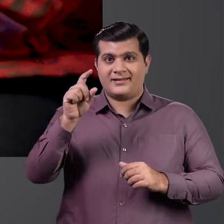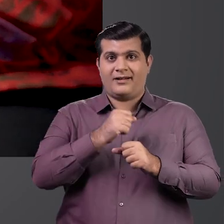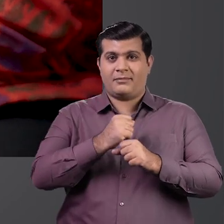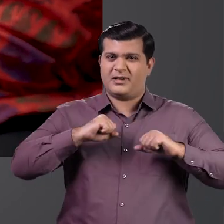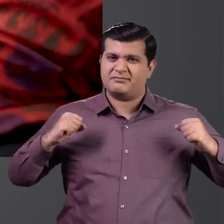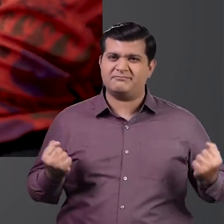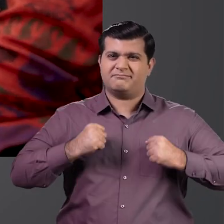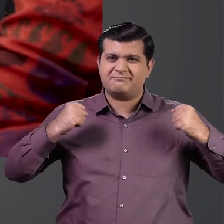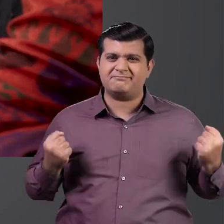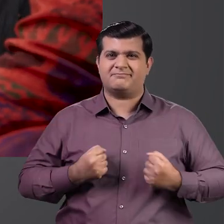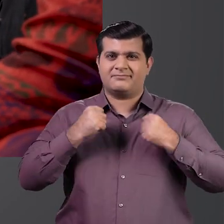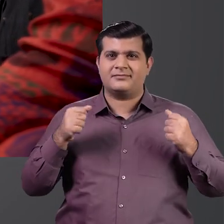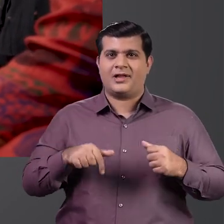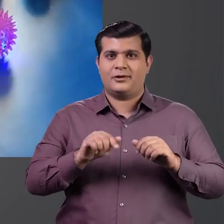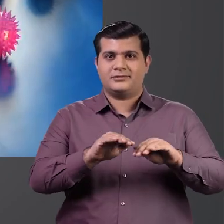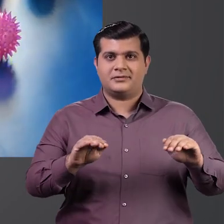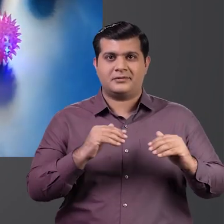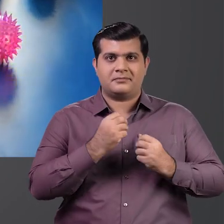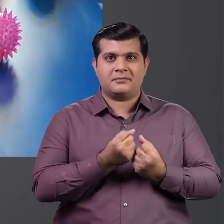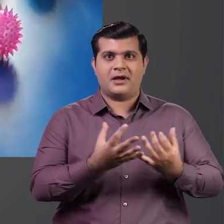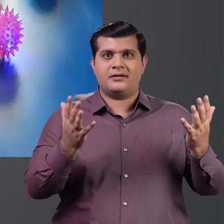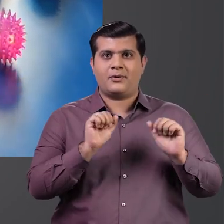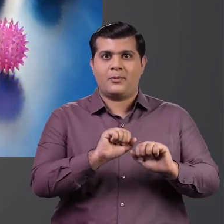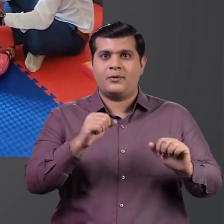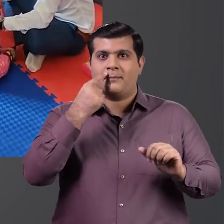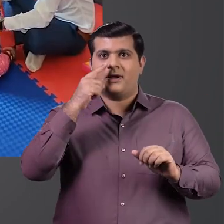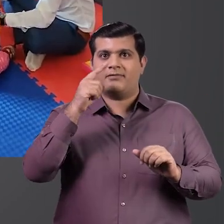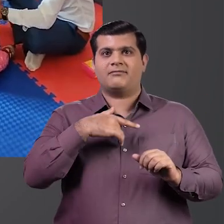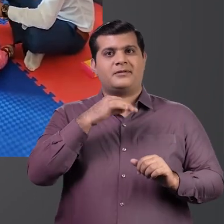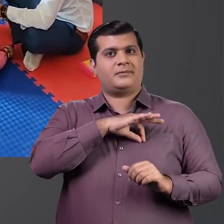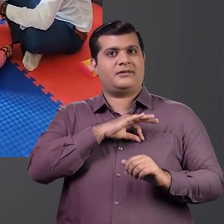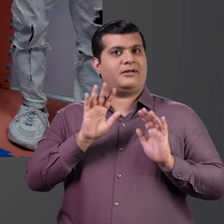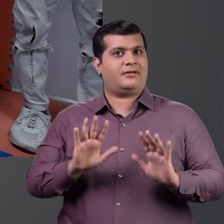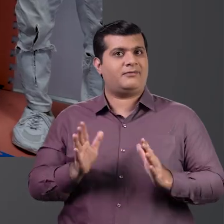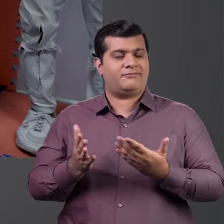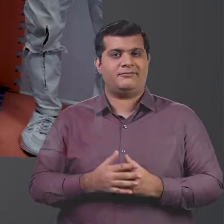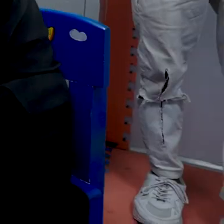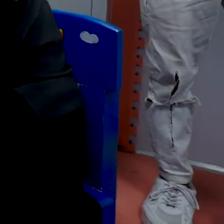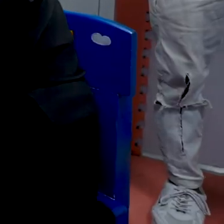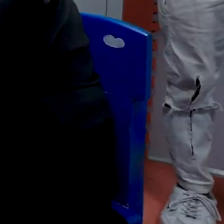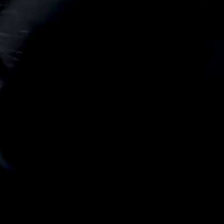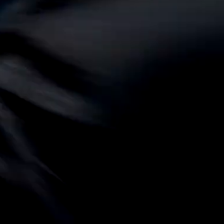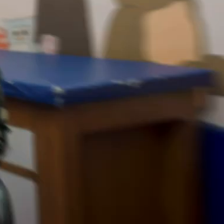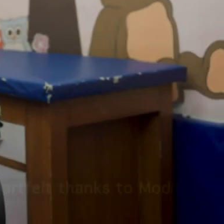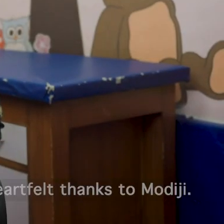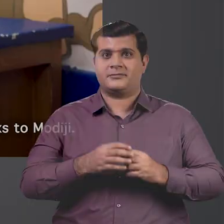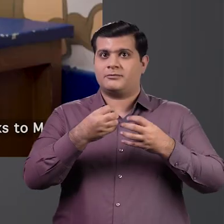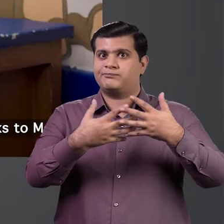भारत सरकार के अथक प्रयासों से आज लाखों बच्चे और उनके अभिभावक लाभानवित हुए है